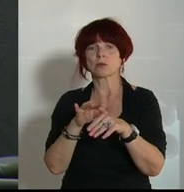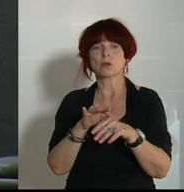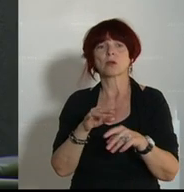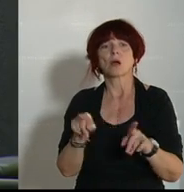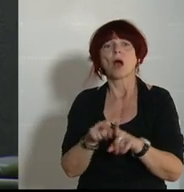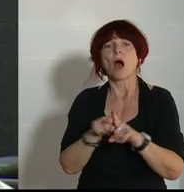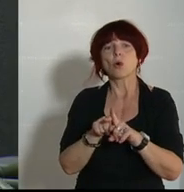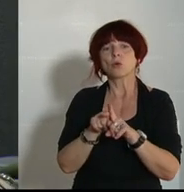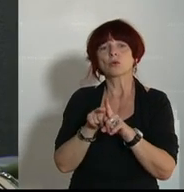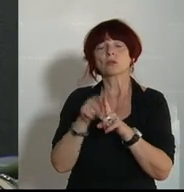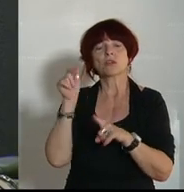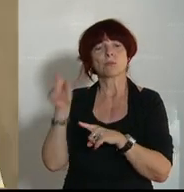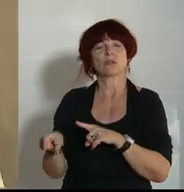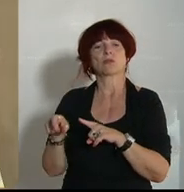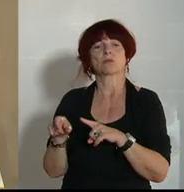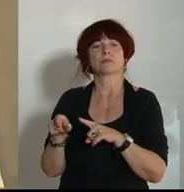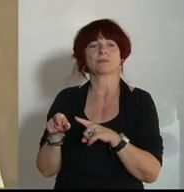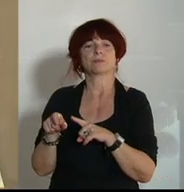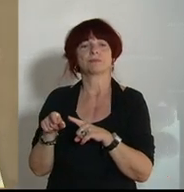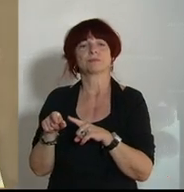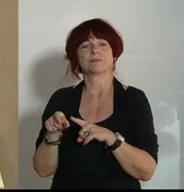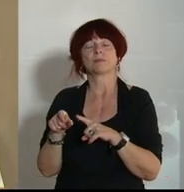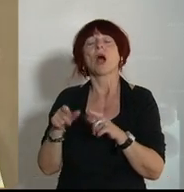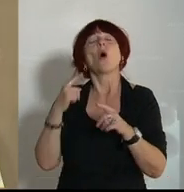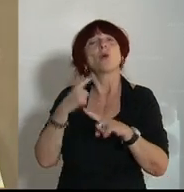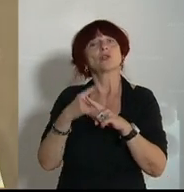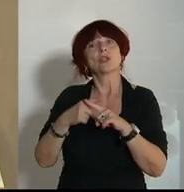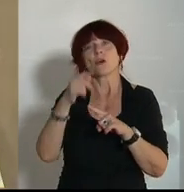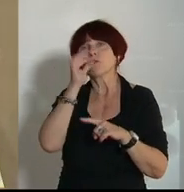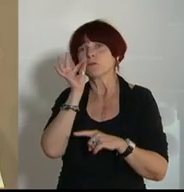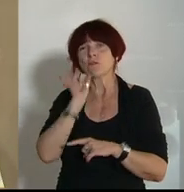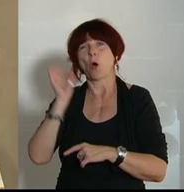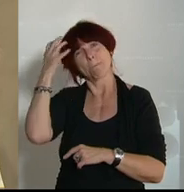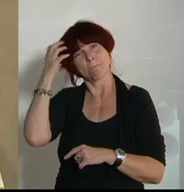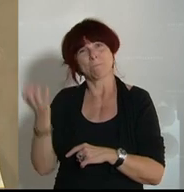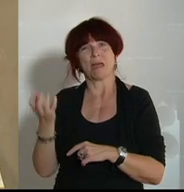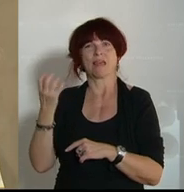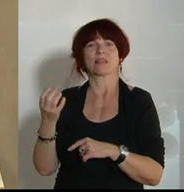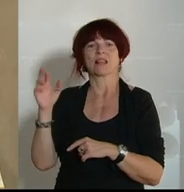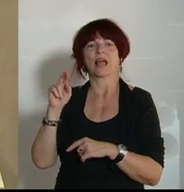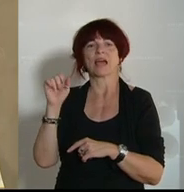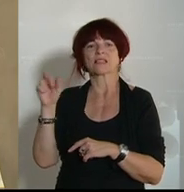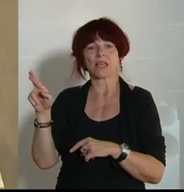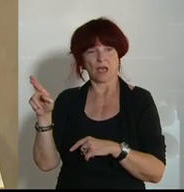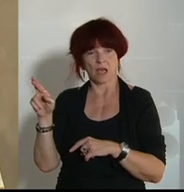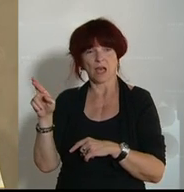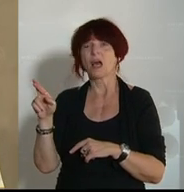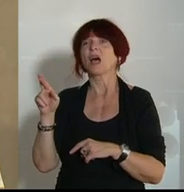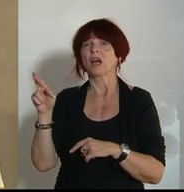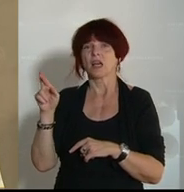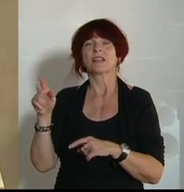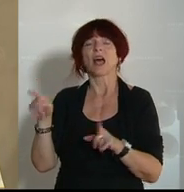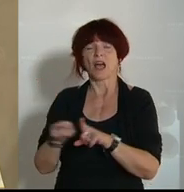Auf Ihrer Homepage, mit Ihrem Gesicht ganz kurz drauf, Frau Meinl-Reisinger, das Wirtschaftspaket für Österreich, Punkt 3, Österreich